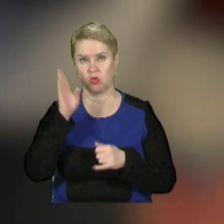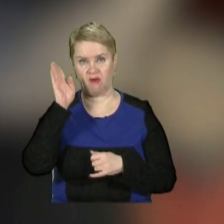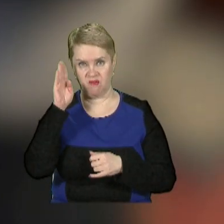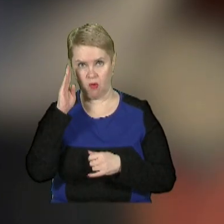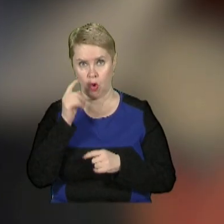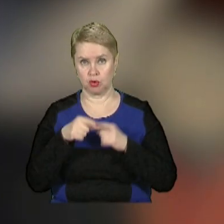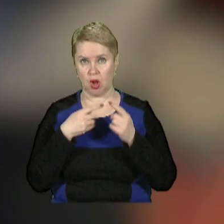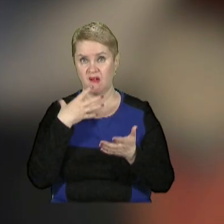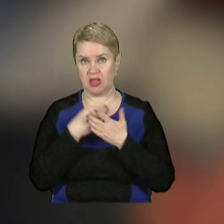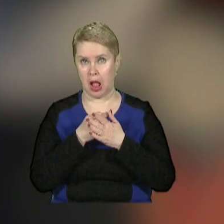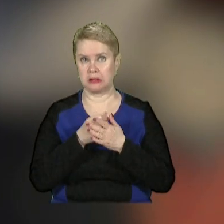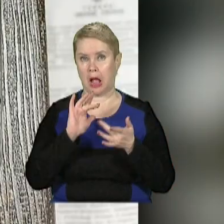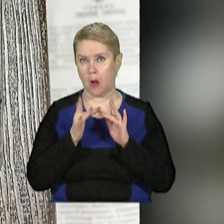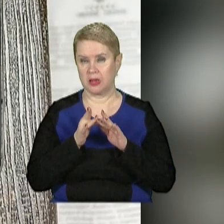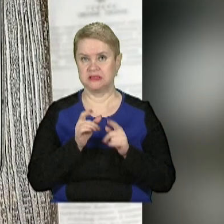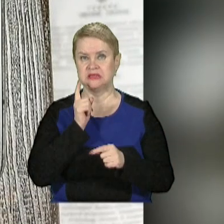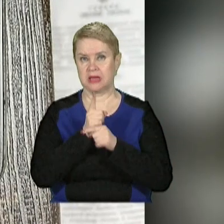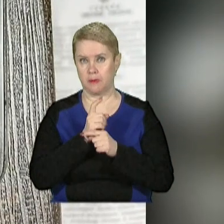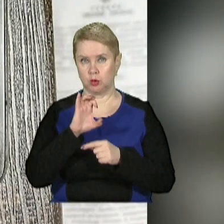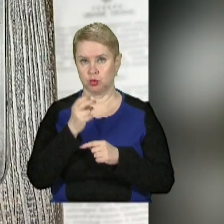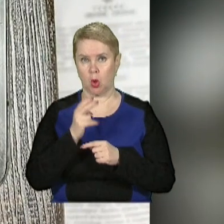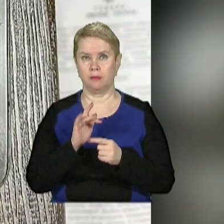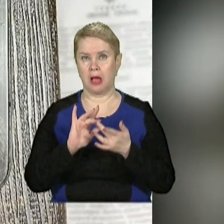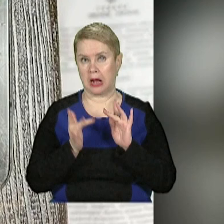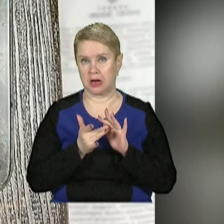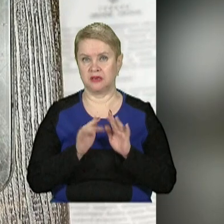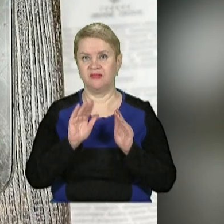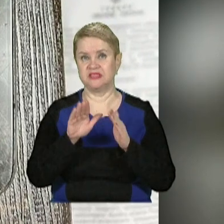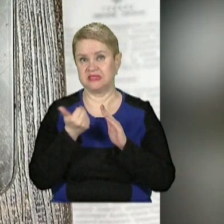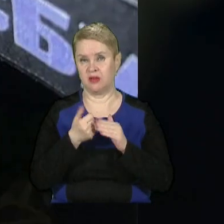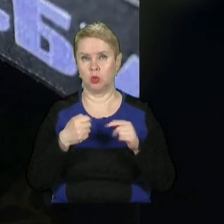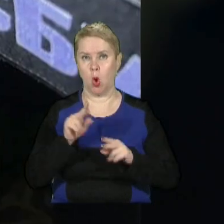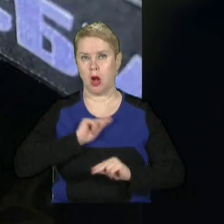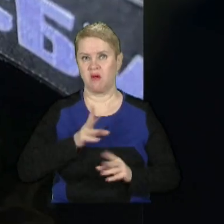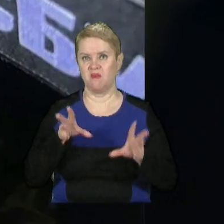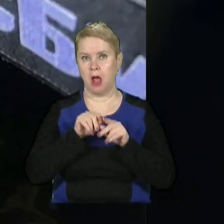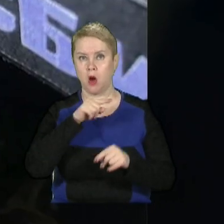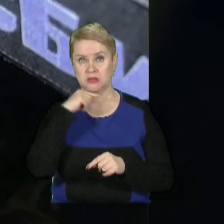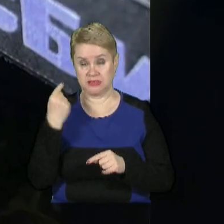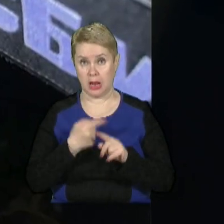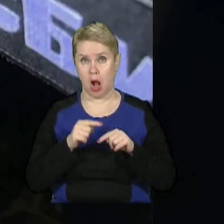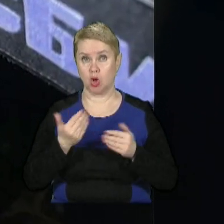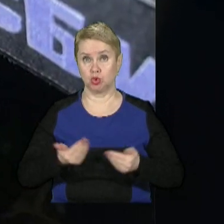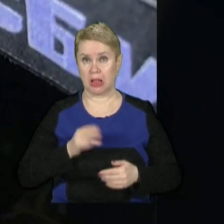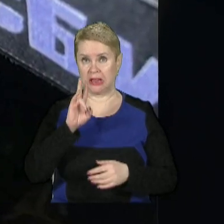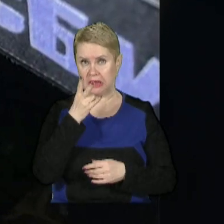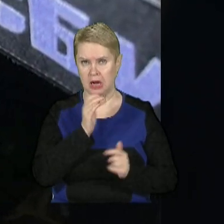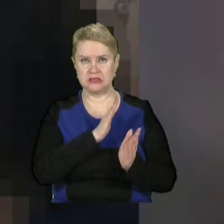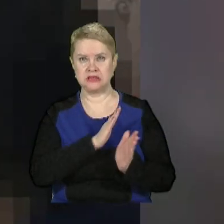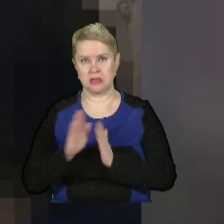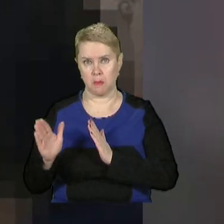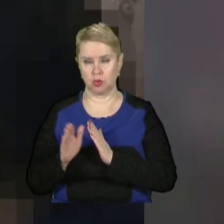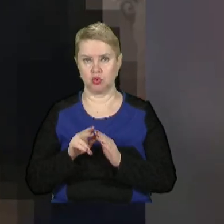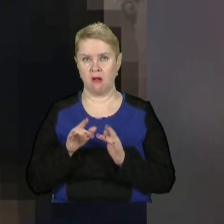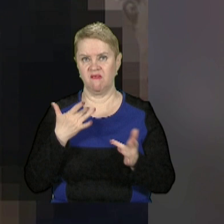Вод через власні аккаунти у забороненій соціальній мережі закликали до співпраці з окупантами. А житель Нікополя систематично